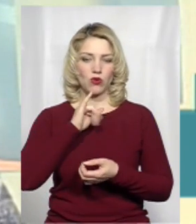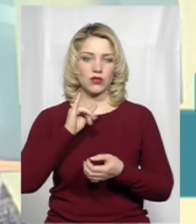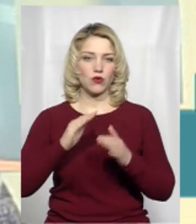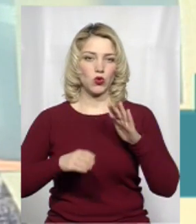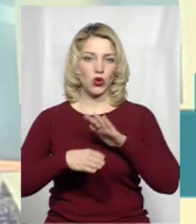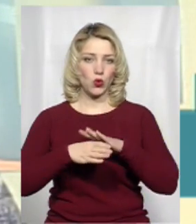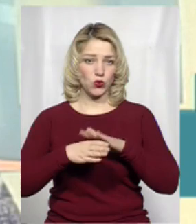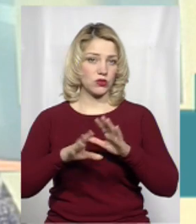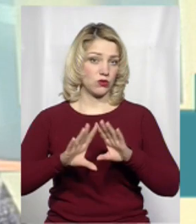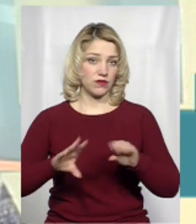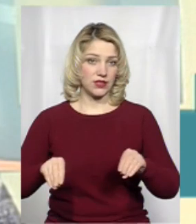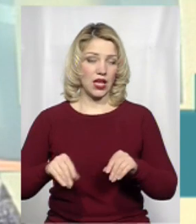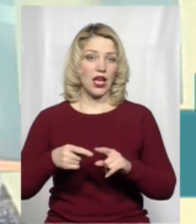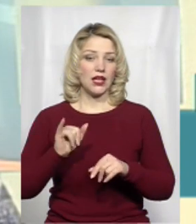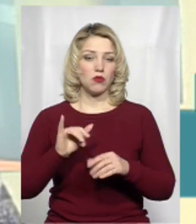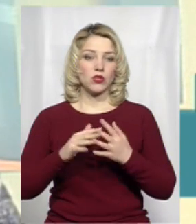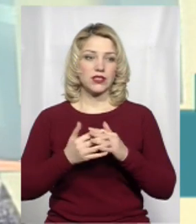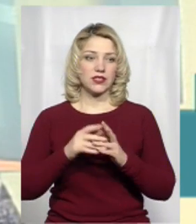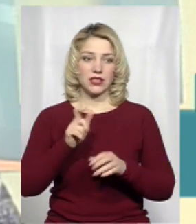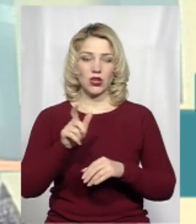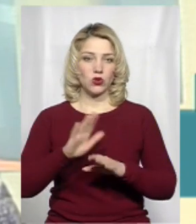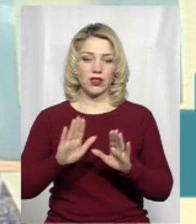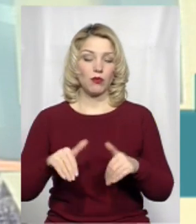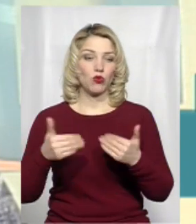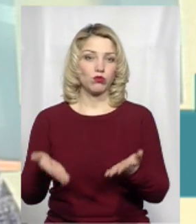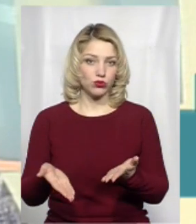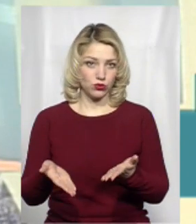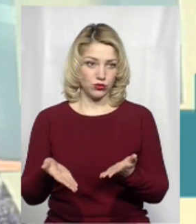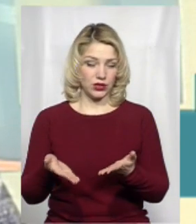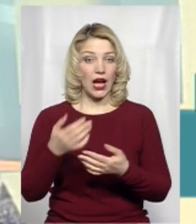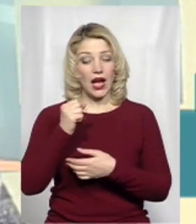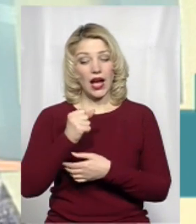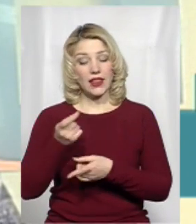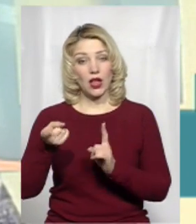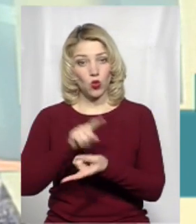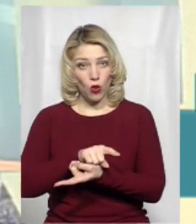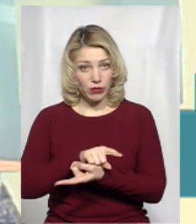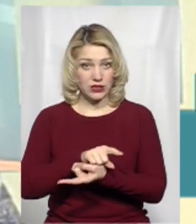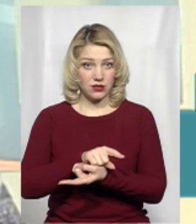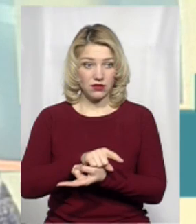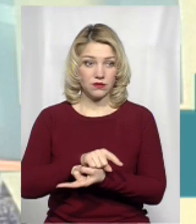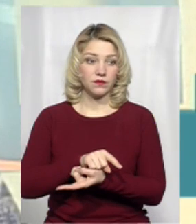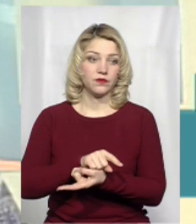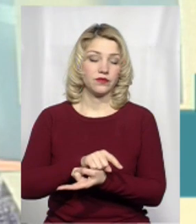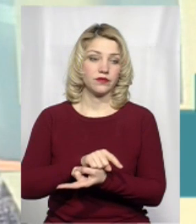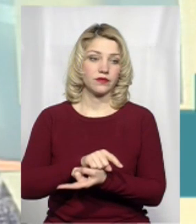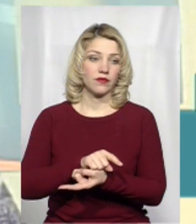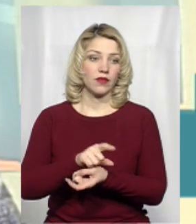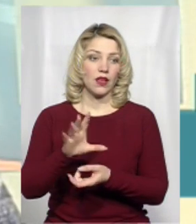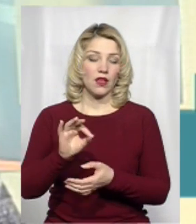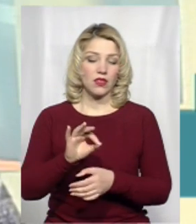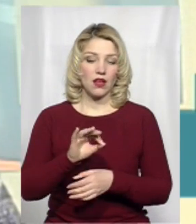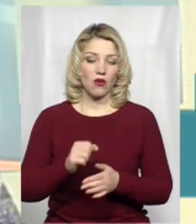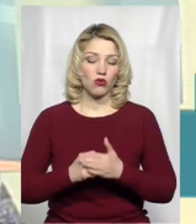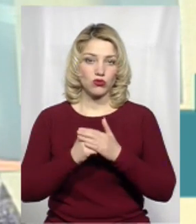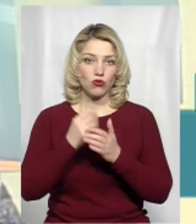Бо сільський житель і не пропонує того товару. Натомість, на основі